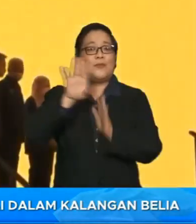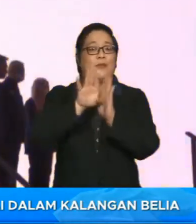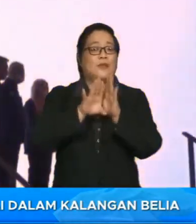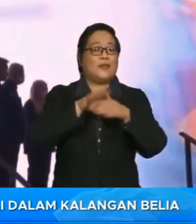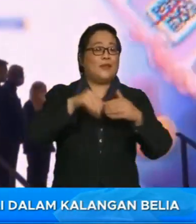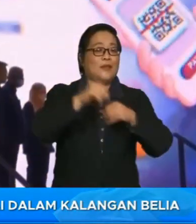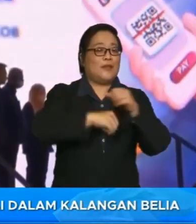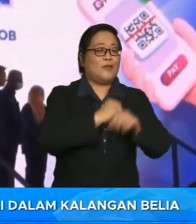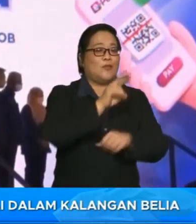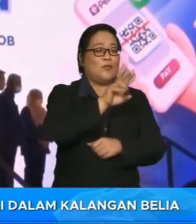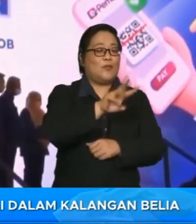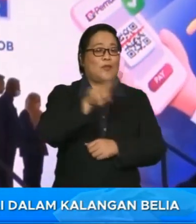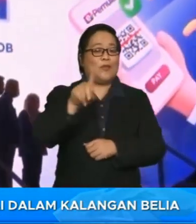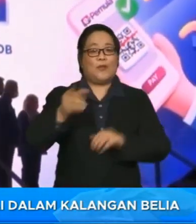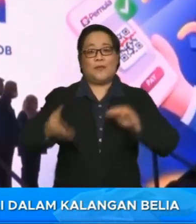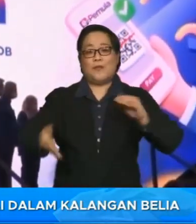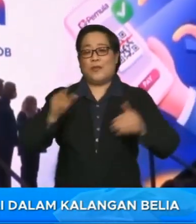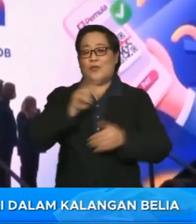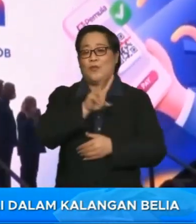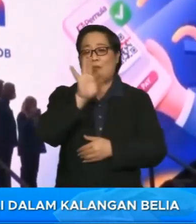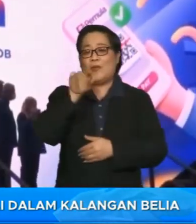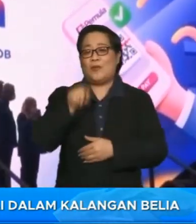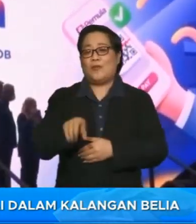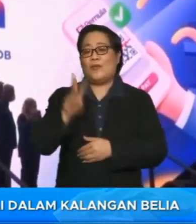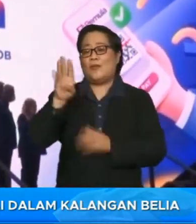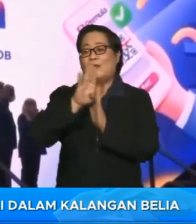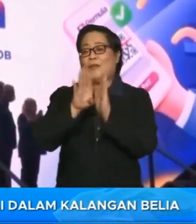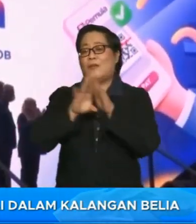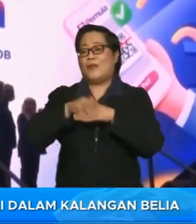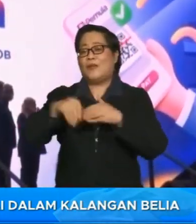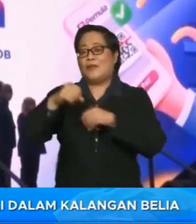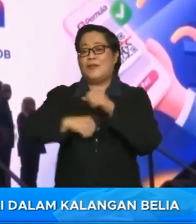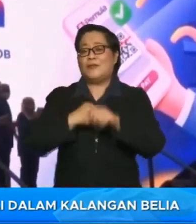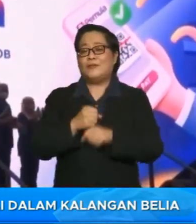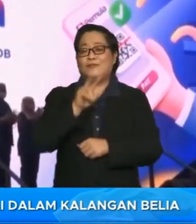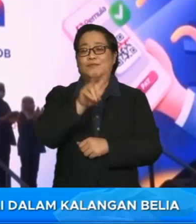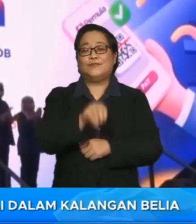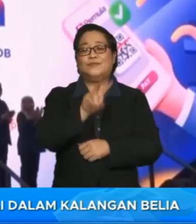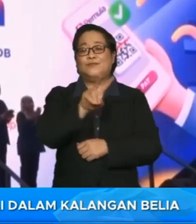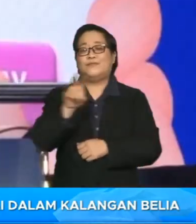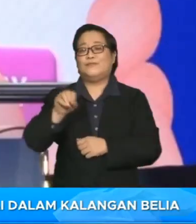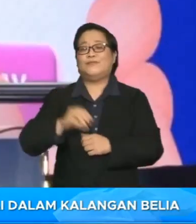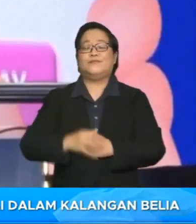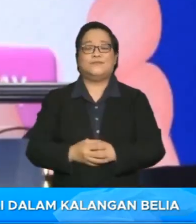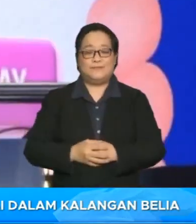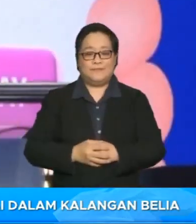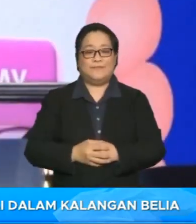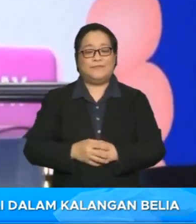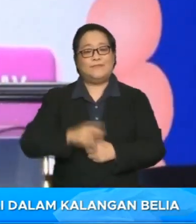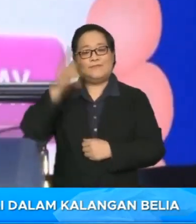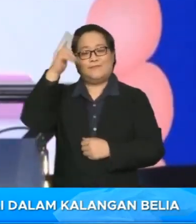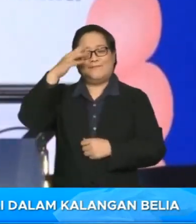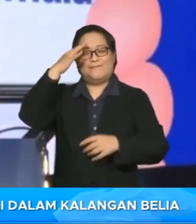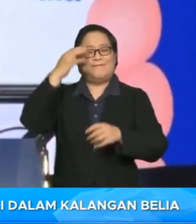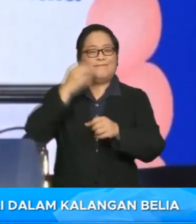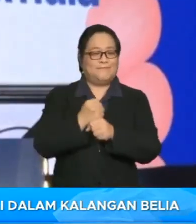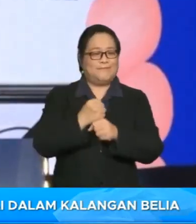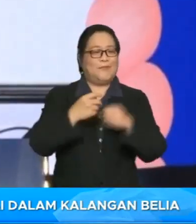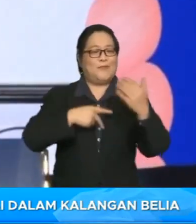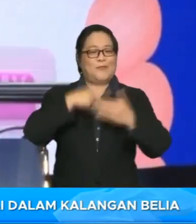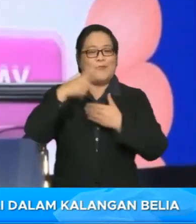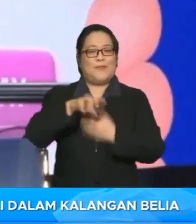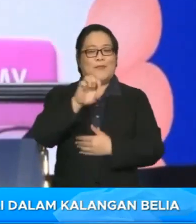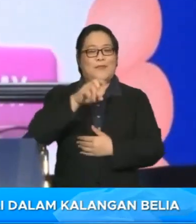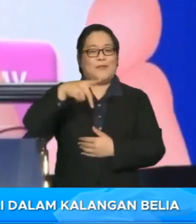2021 berbanding RM29.60 pada tahun 2020. Kerajaan yakin program seperti